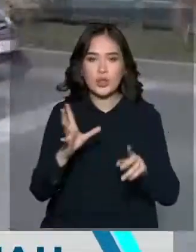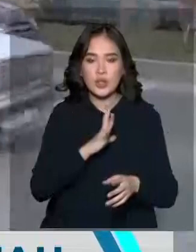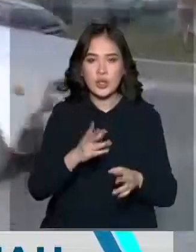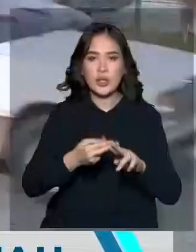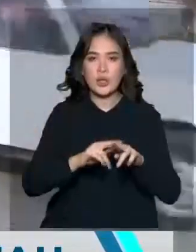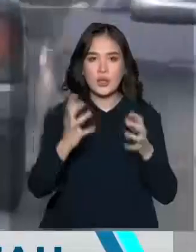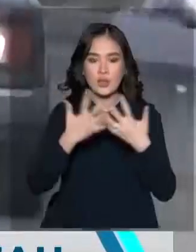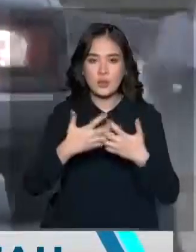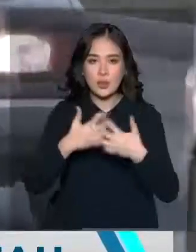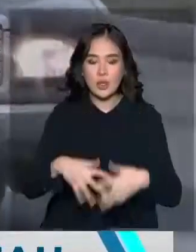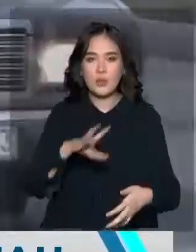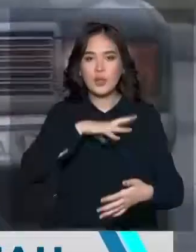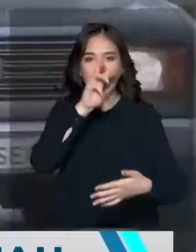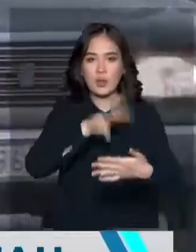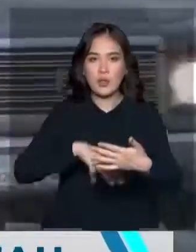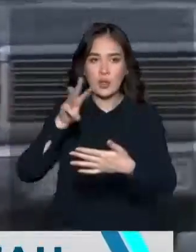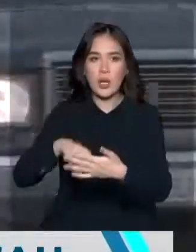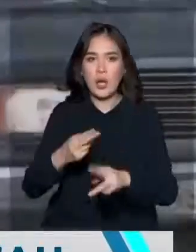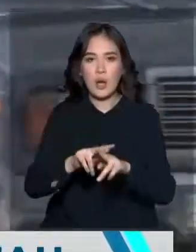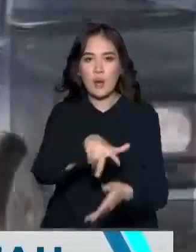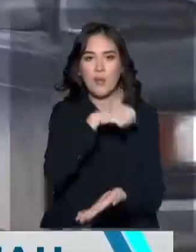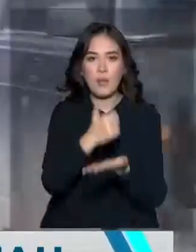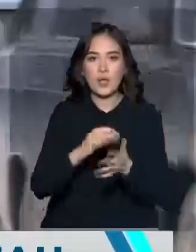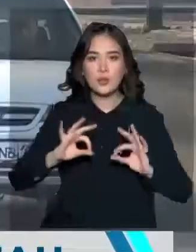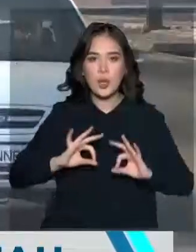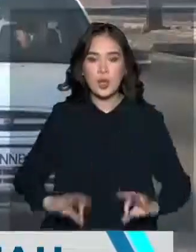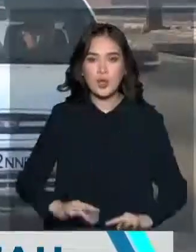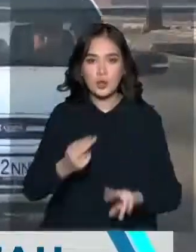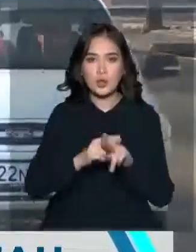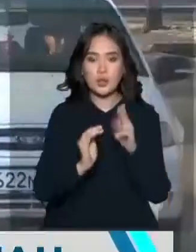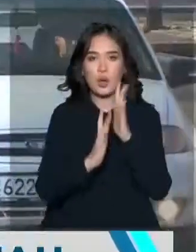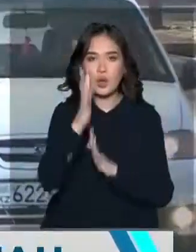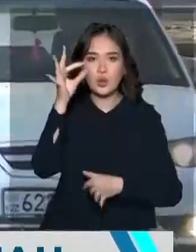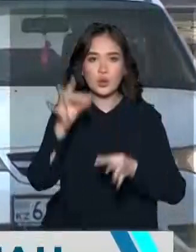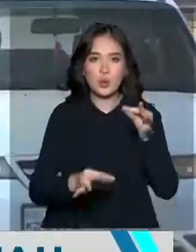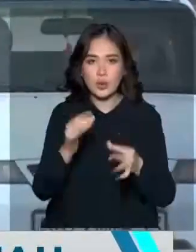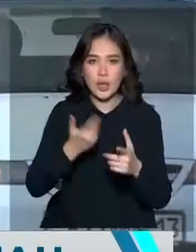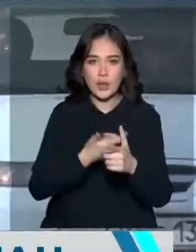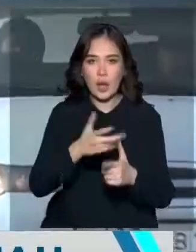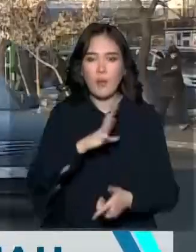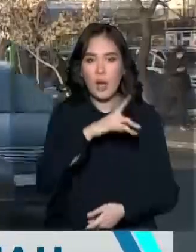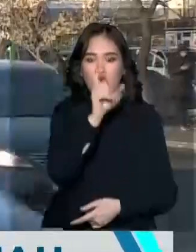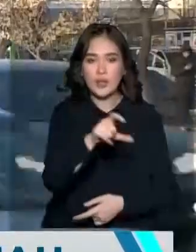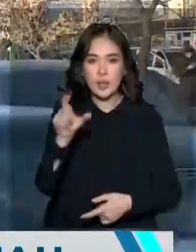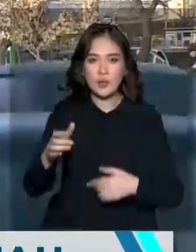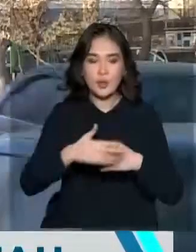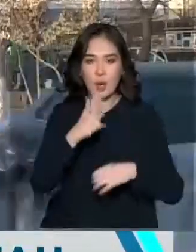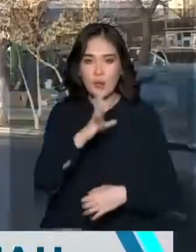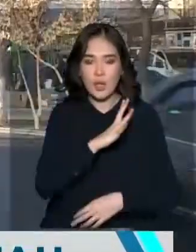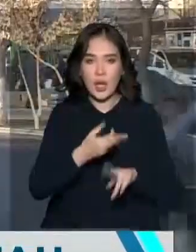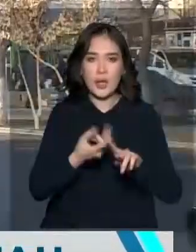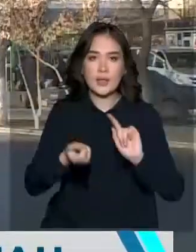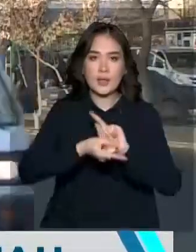қамалып кейбіріне айып бұл сауынған. Бірақ бас прокуратуру шекілікті байқап жоғарғы сот аталған адамдарды ақтабалды. Енді